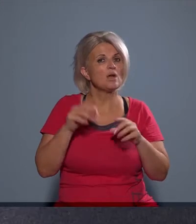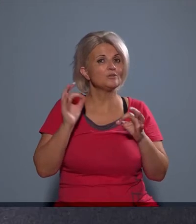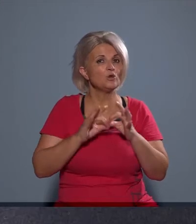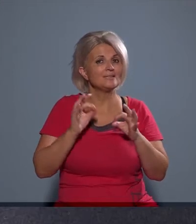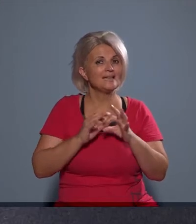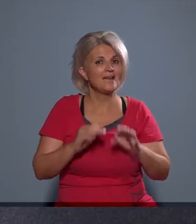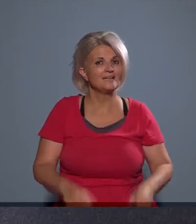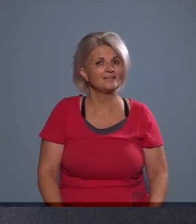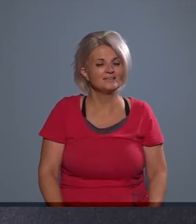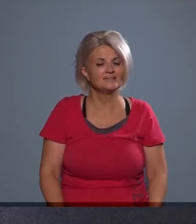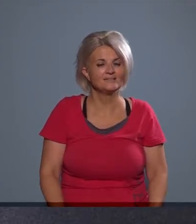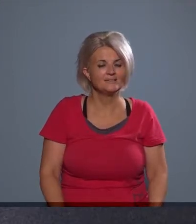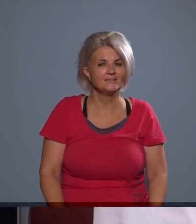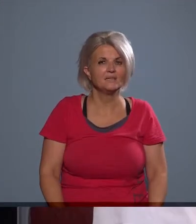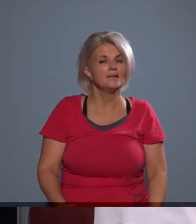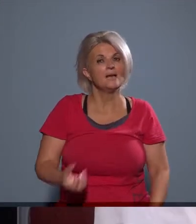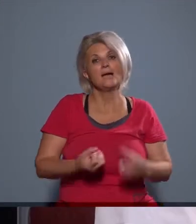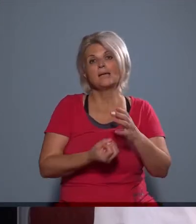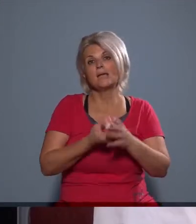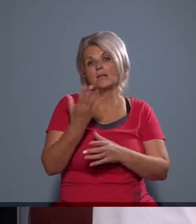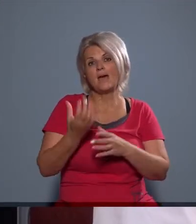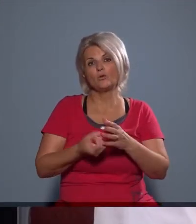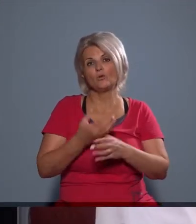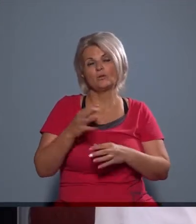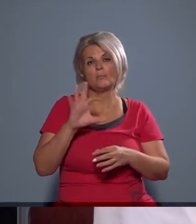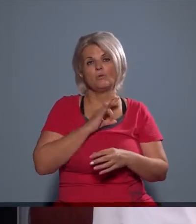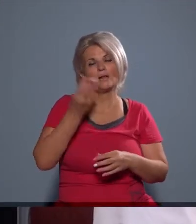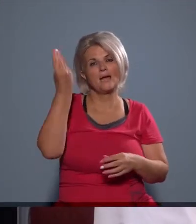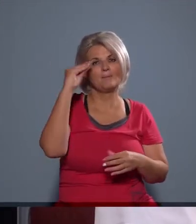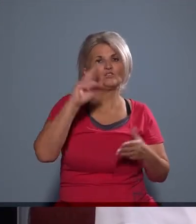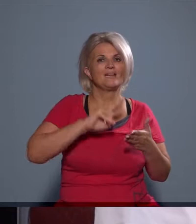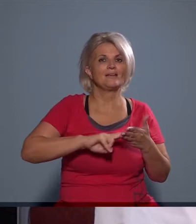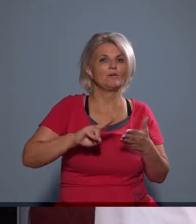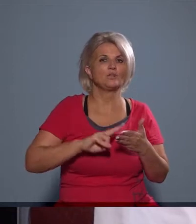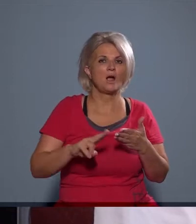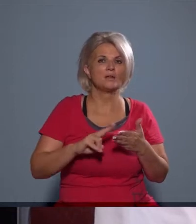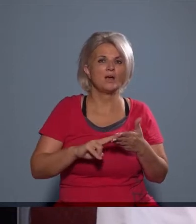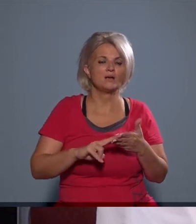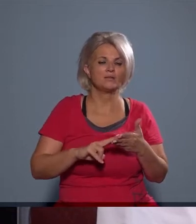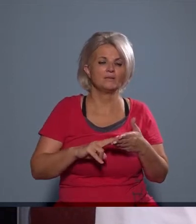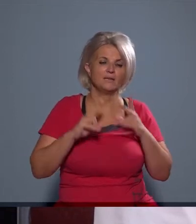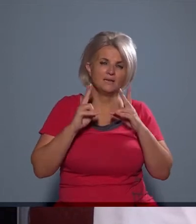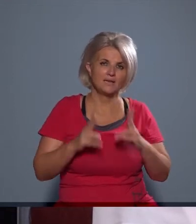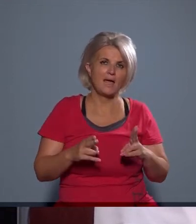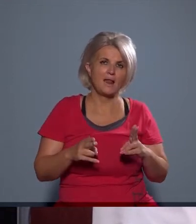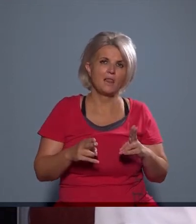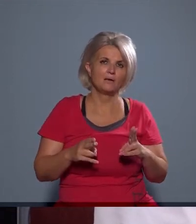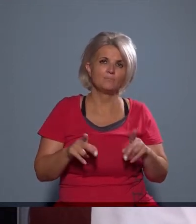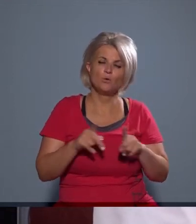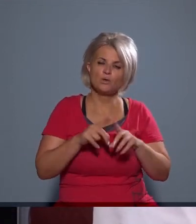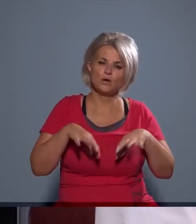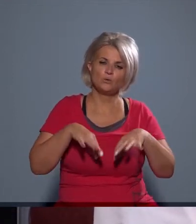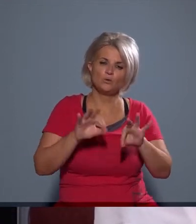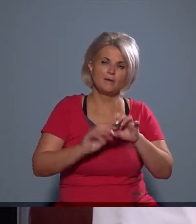olyan történet, amikor világosá vált, hogy a polgármesteri hivatalnak el kell